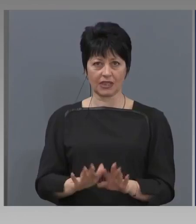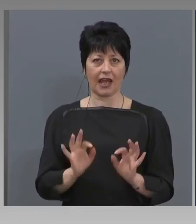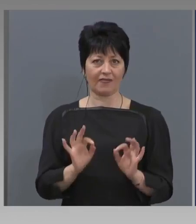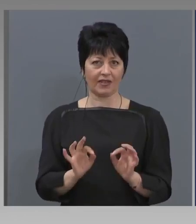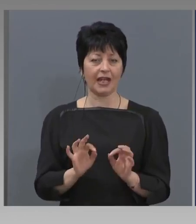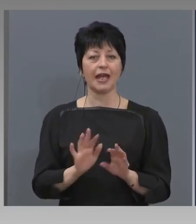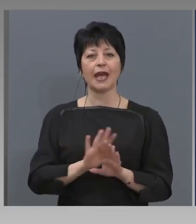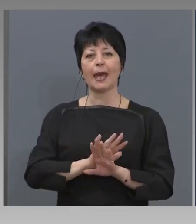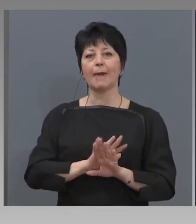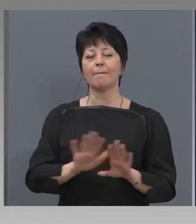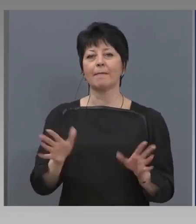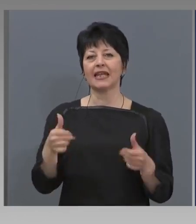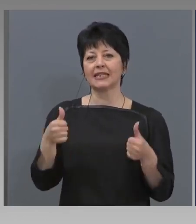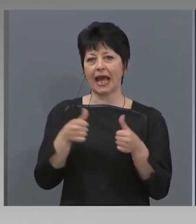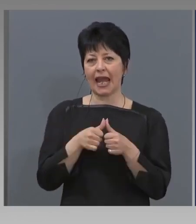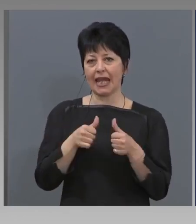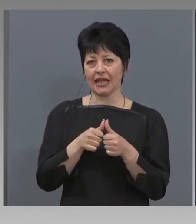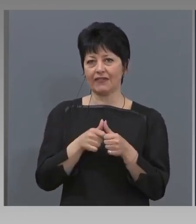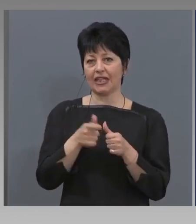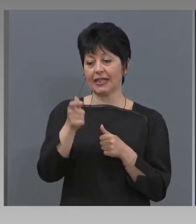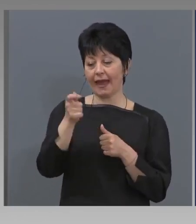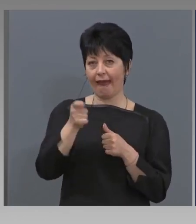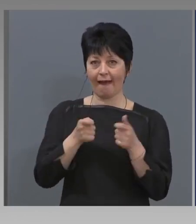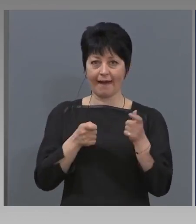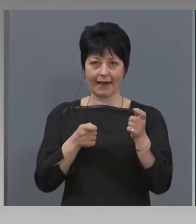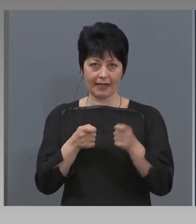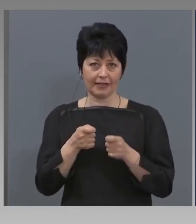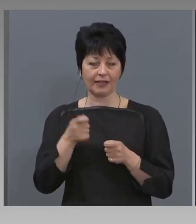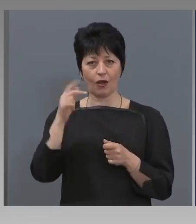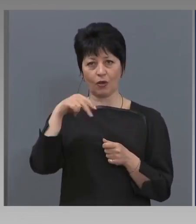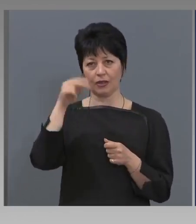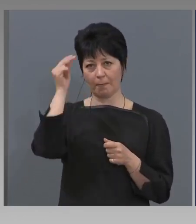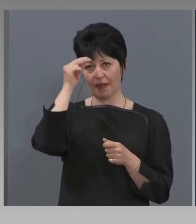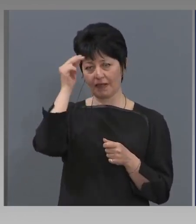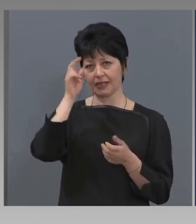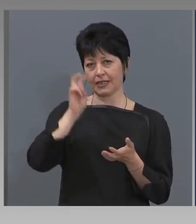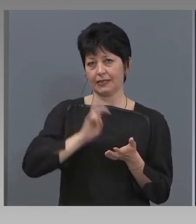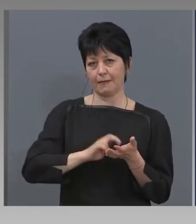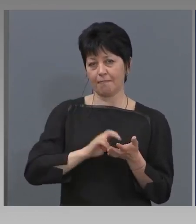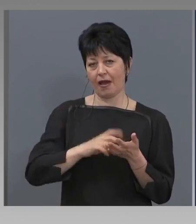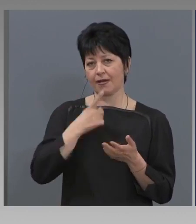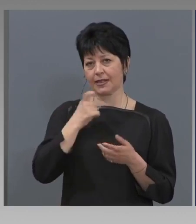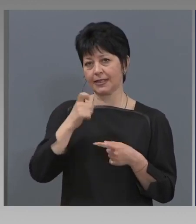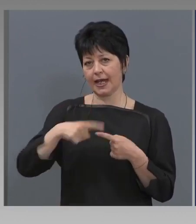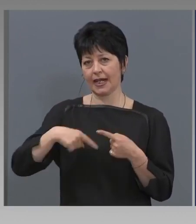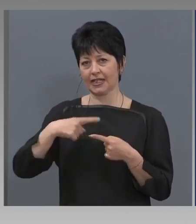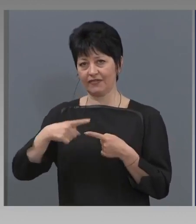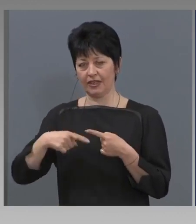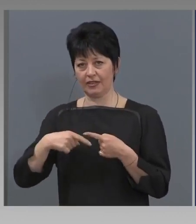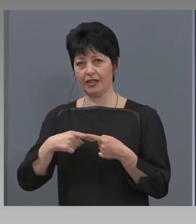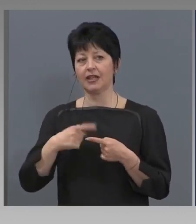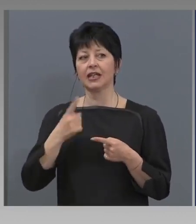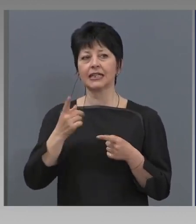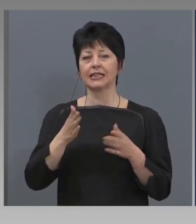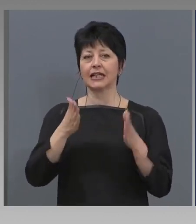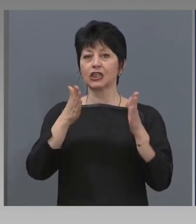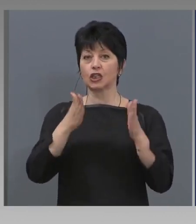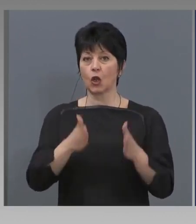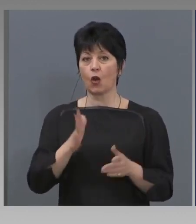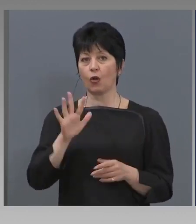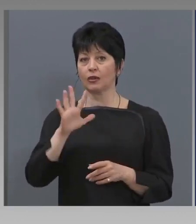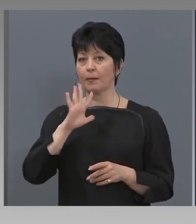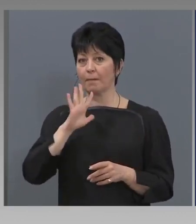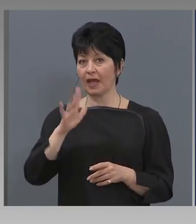безлихвените кредити от ББ за развитие, които са с доста пет години. Доста изгодни